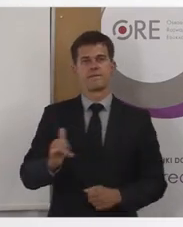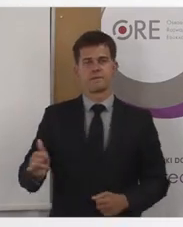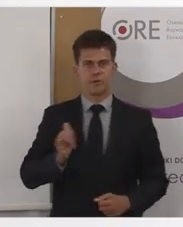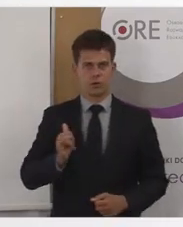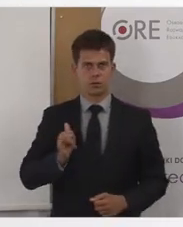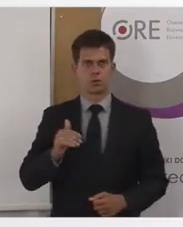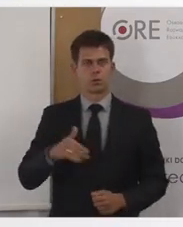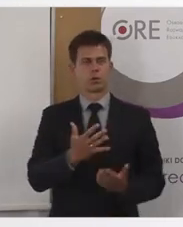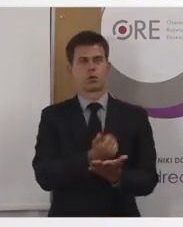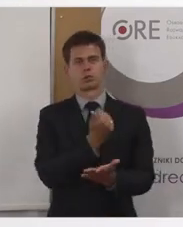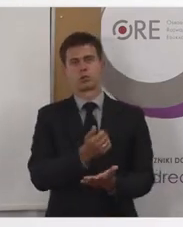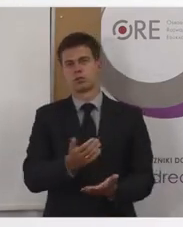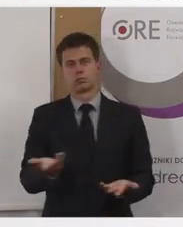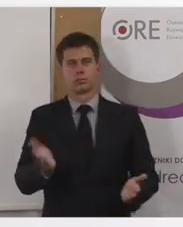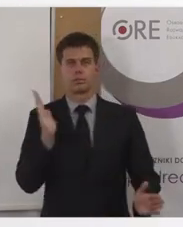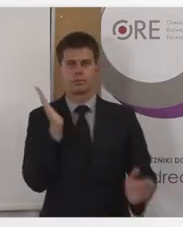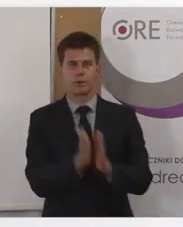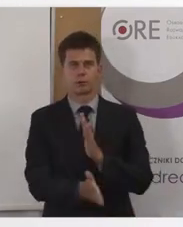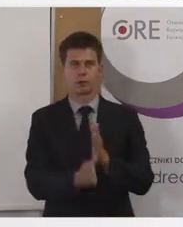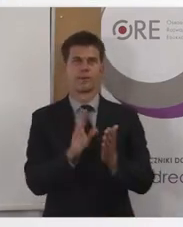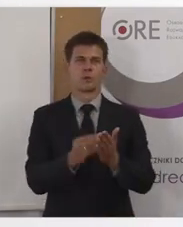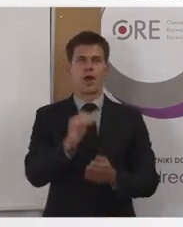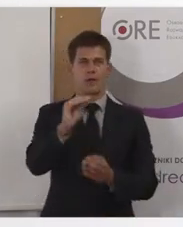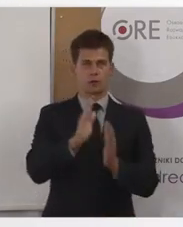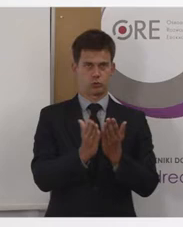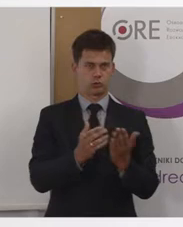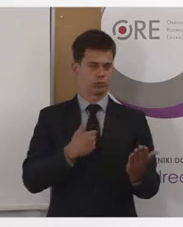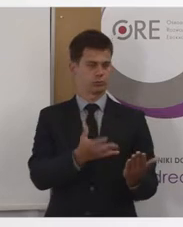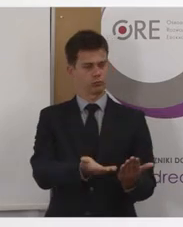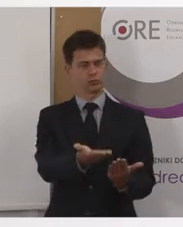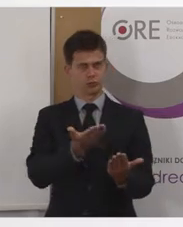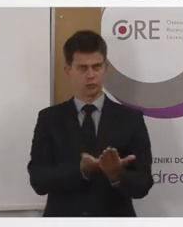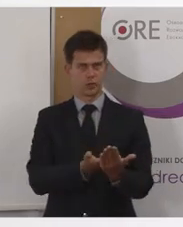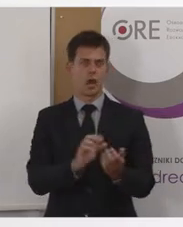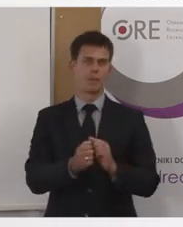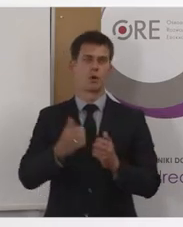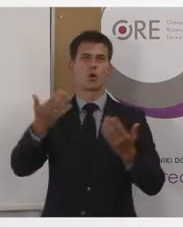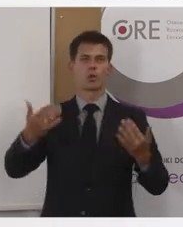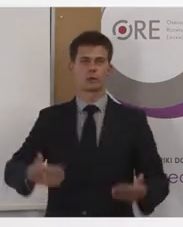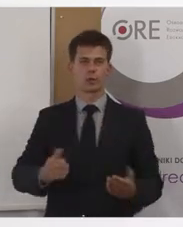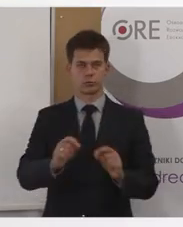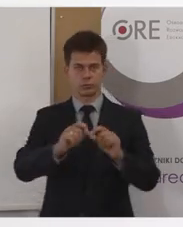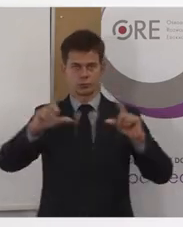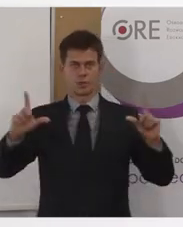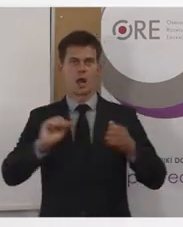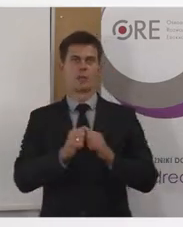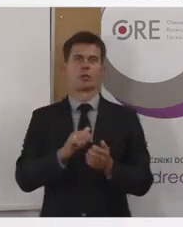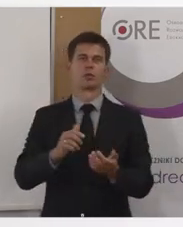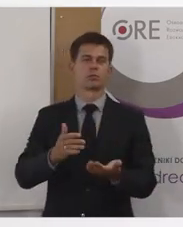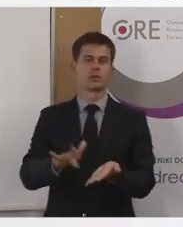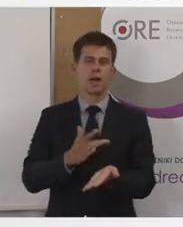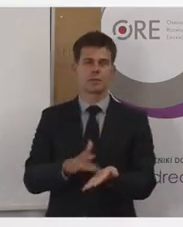korzystać. Czyli dostajemy taki e-podręcznik, zasiadamy przed nim, czy to przed komputerem, czy przed tabletem, czy